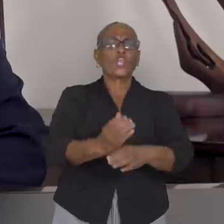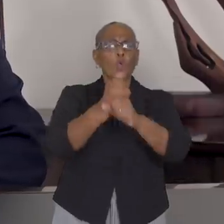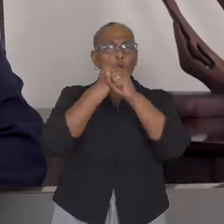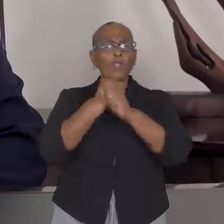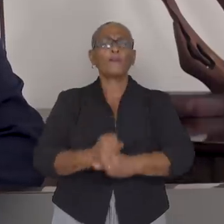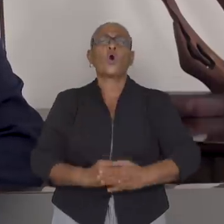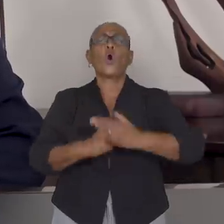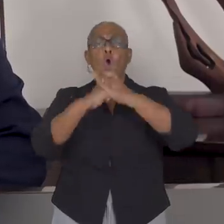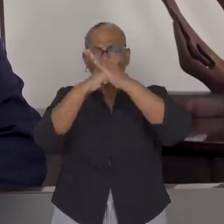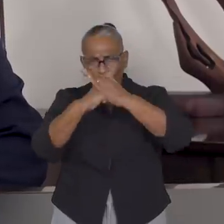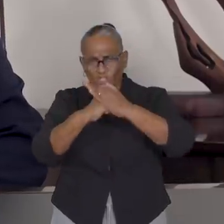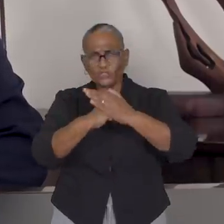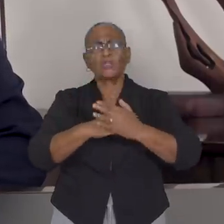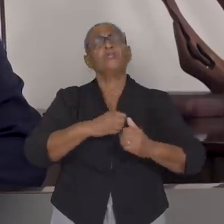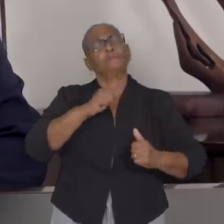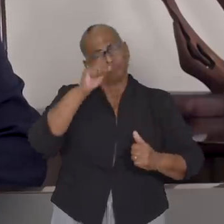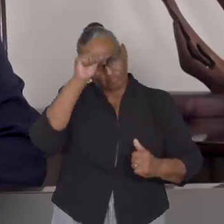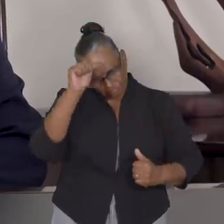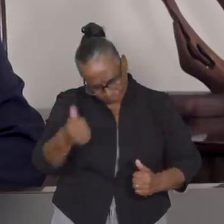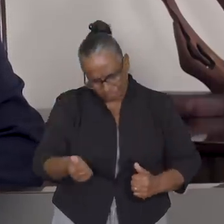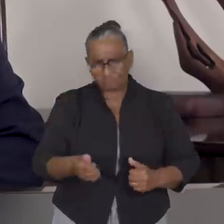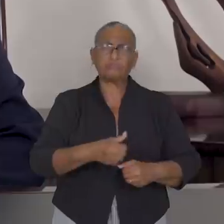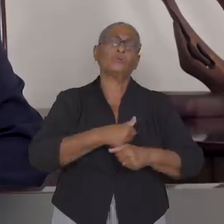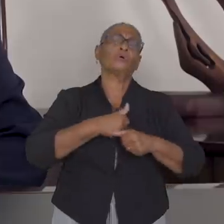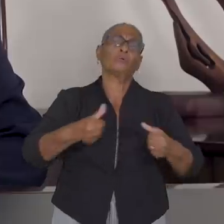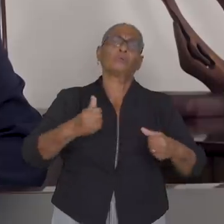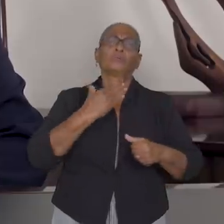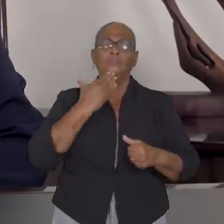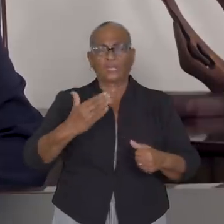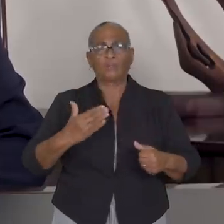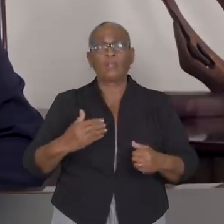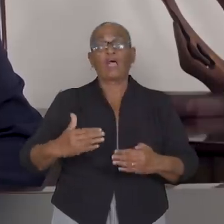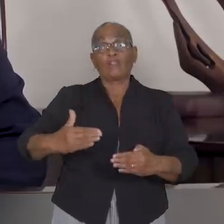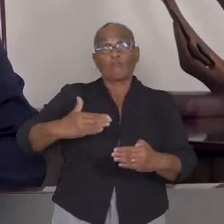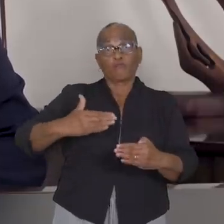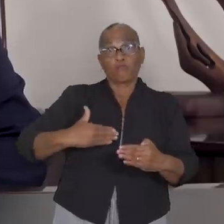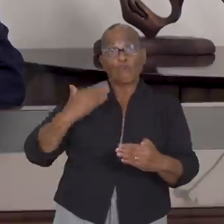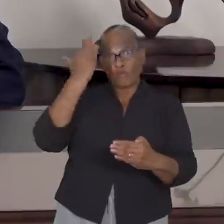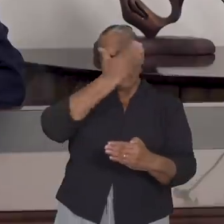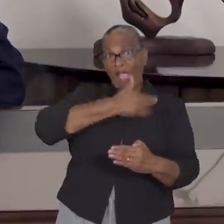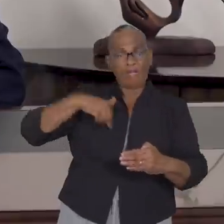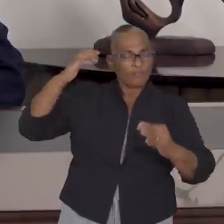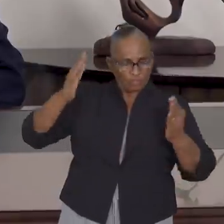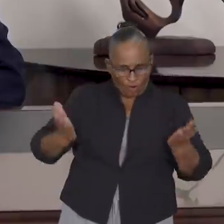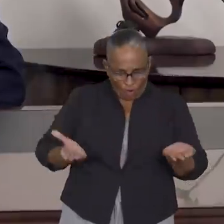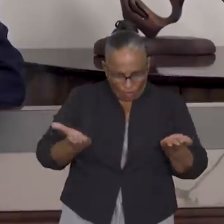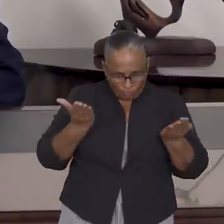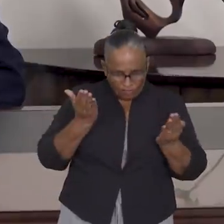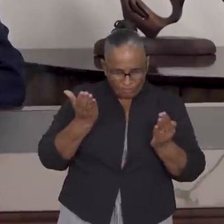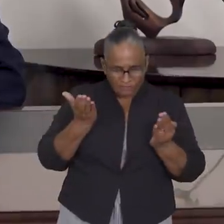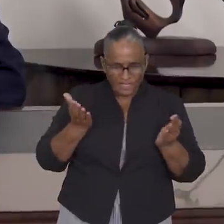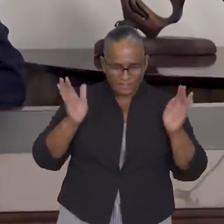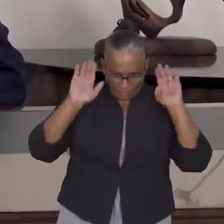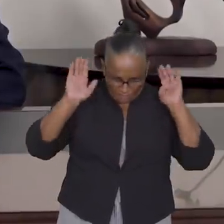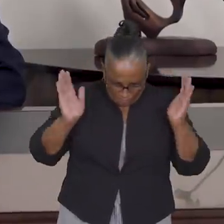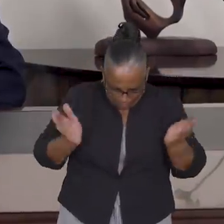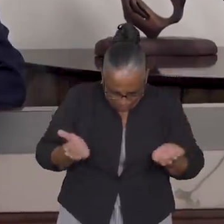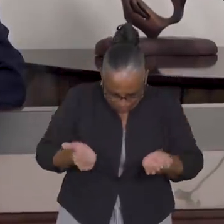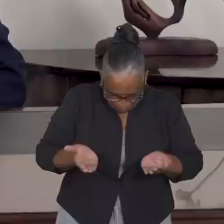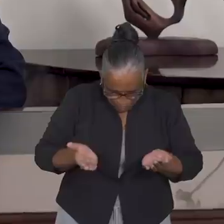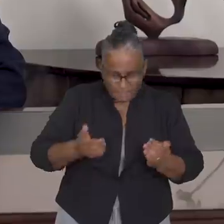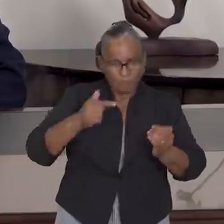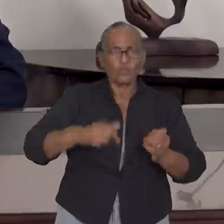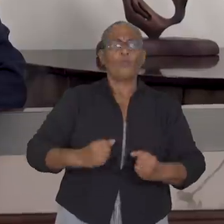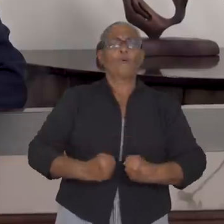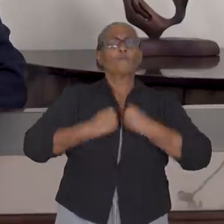assistentie zijn opgemerkt en worden op prijs gesteld. Aan de vooravond van het offerfeest